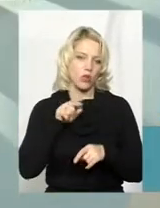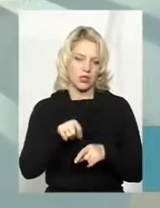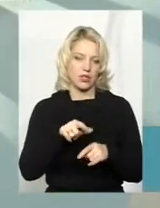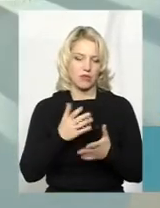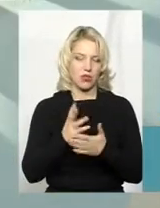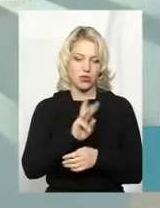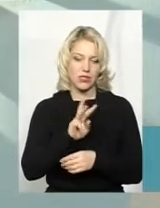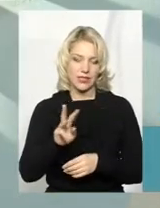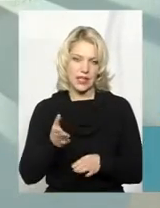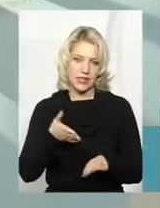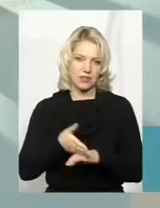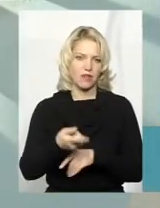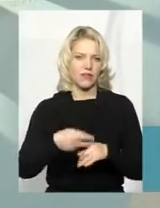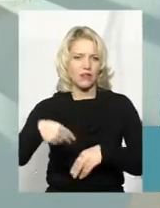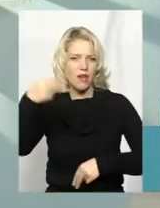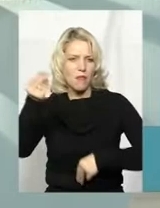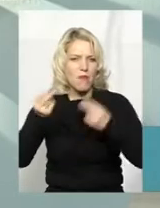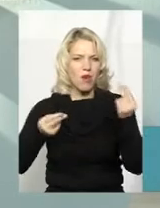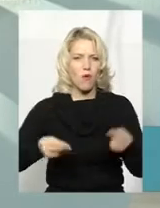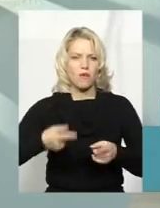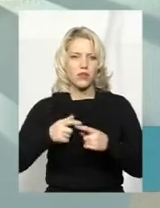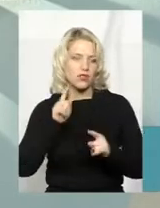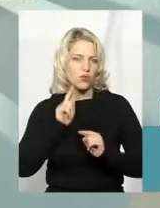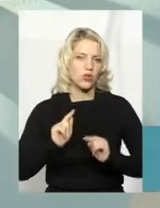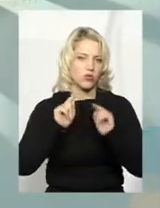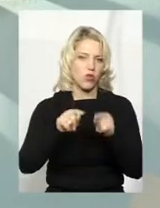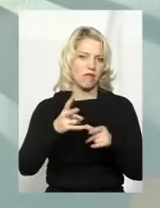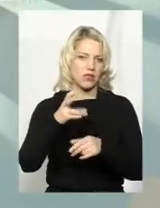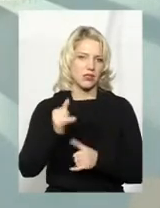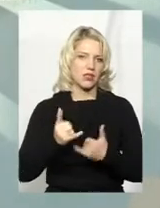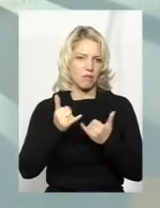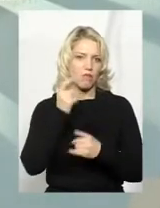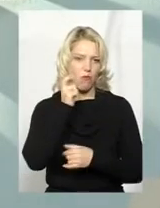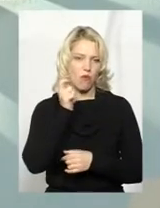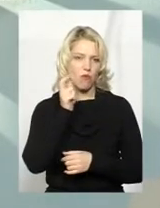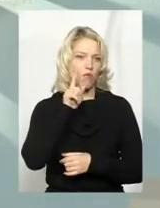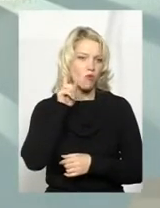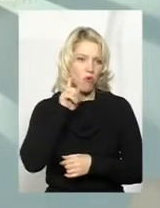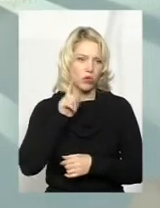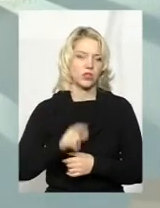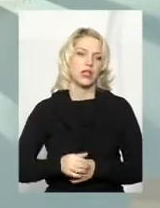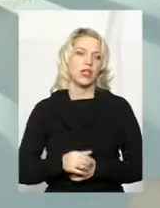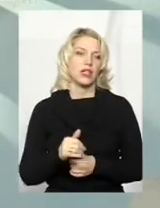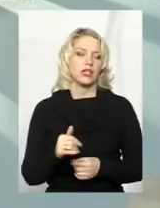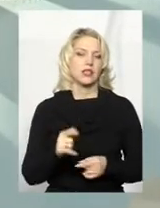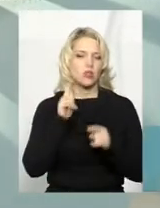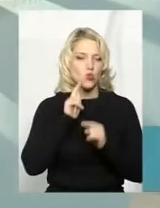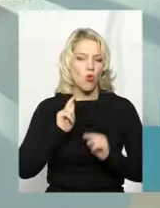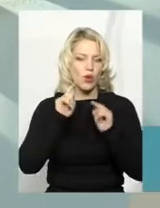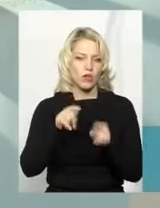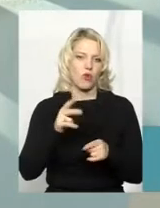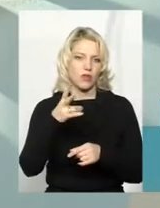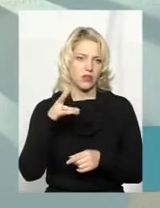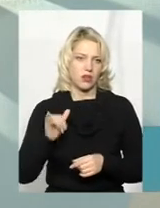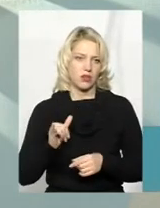дуже мальований, зорієнтований саме на молодь, зорієнтований навіть до 16